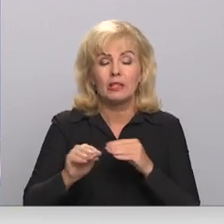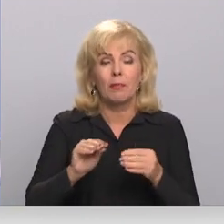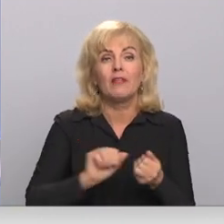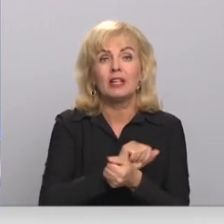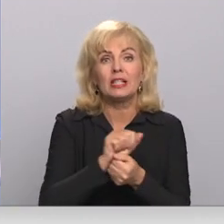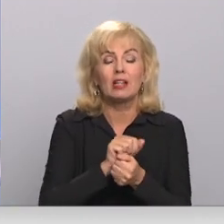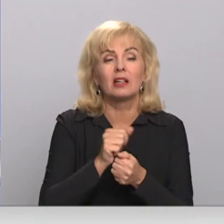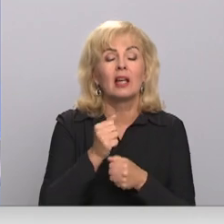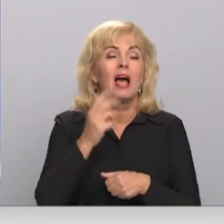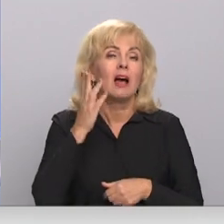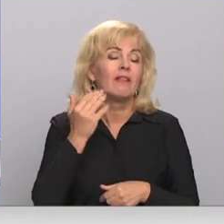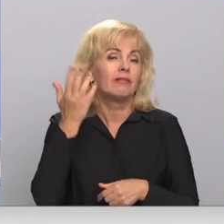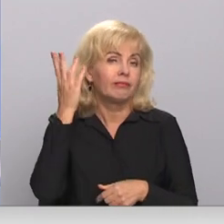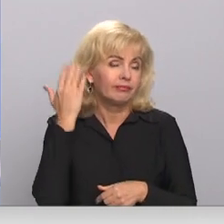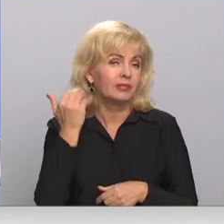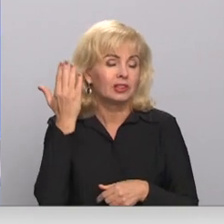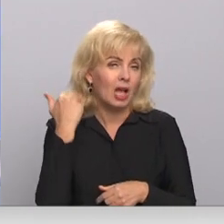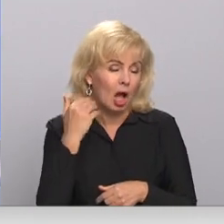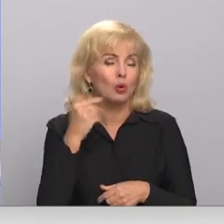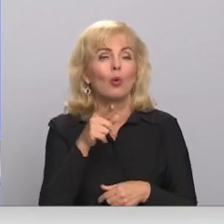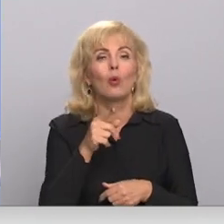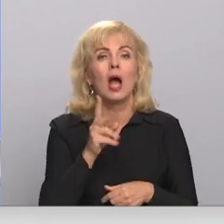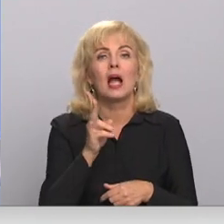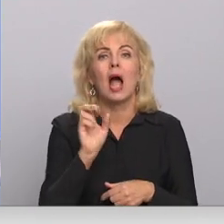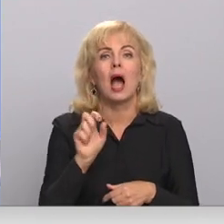kastaņu aleju. Plašāk stāsta Dāvids Fredenfelds.